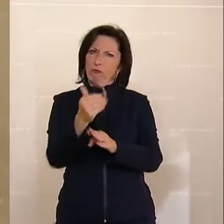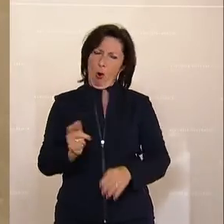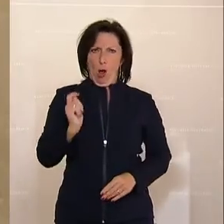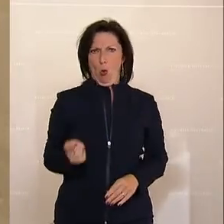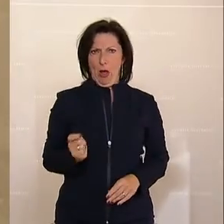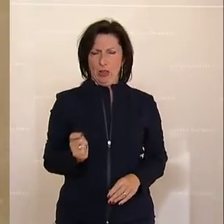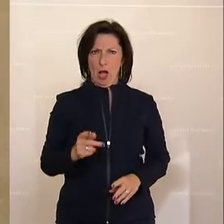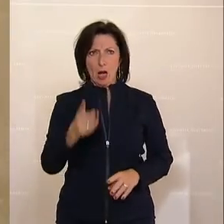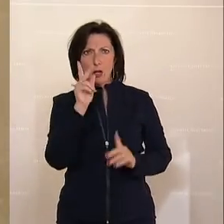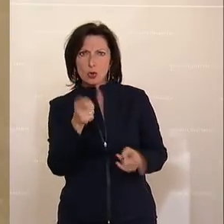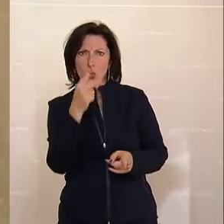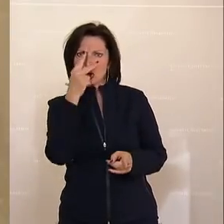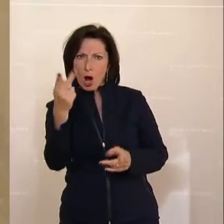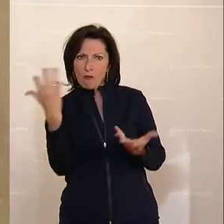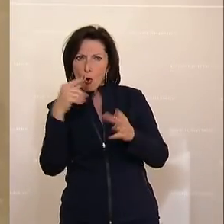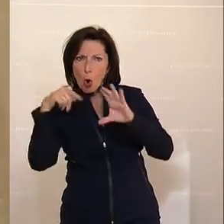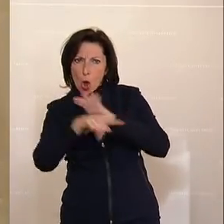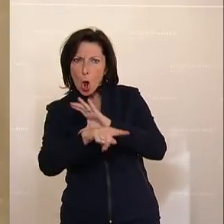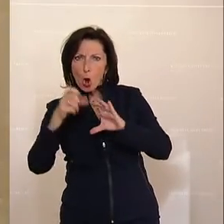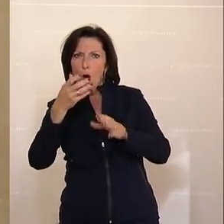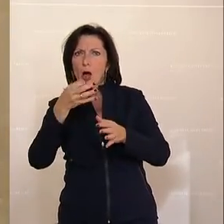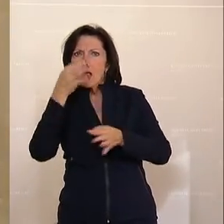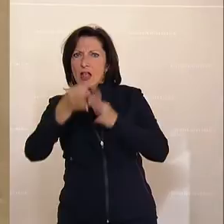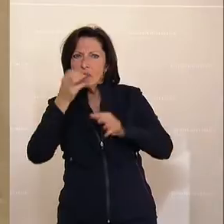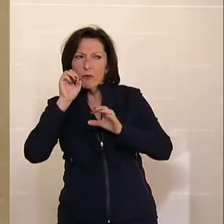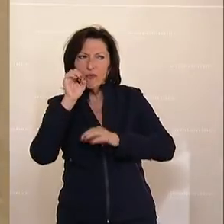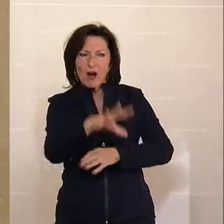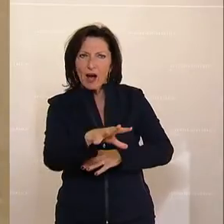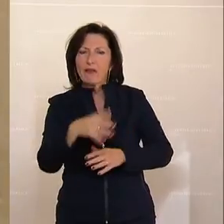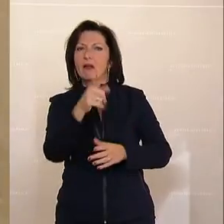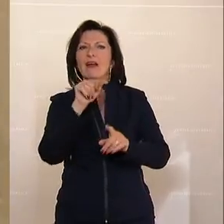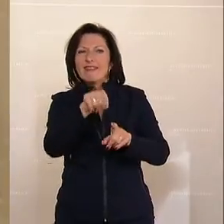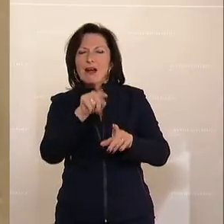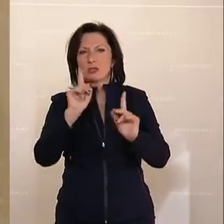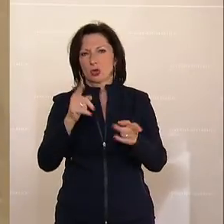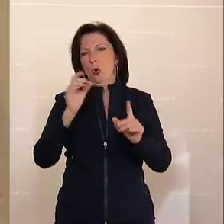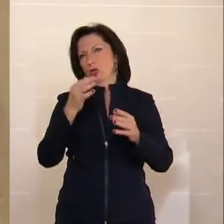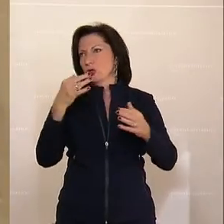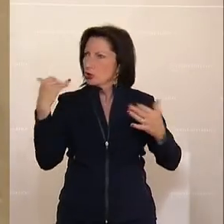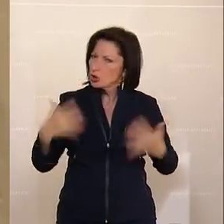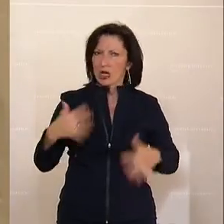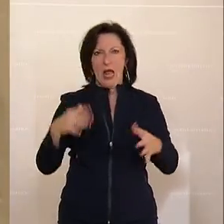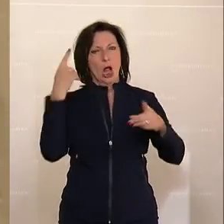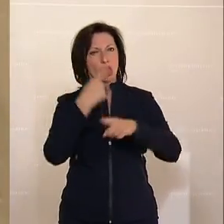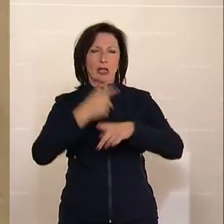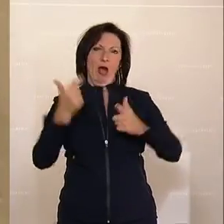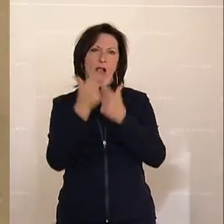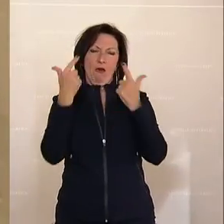undichten Stellen dort schließt und das objektiv und rasch aufgeklärt wird. Und dass jede